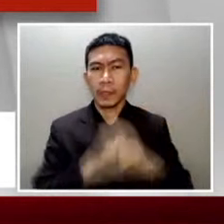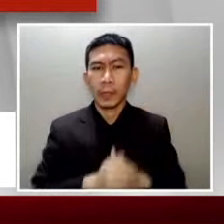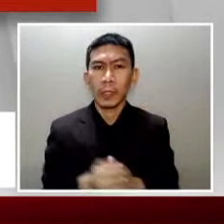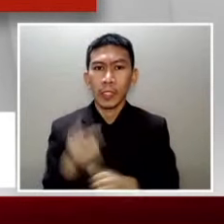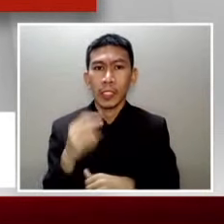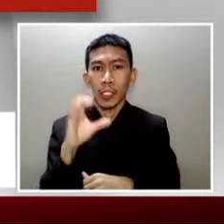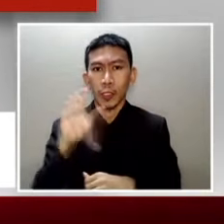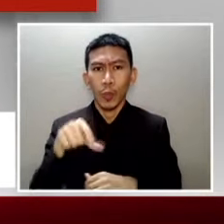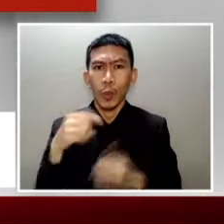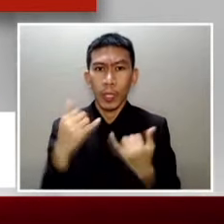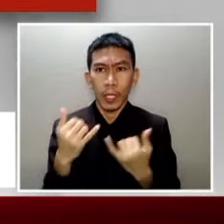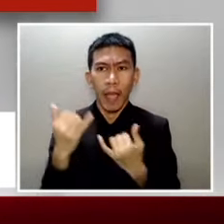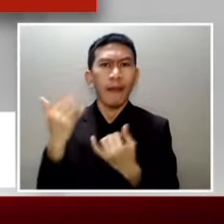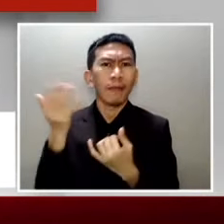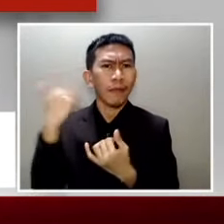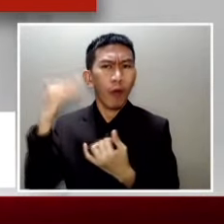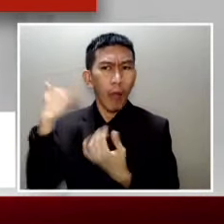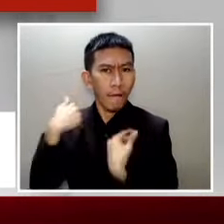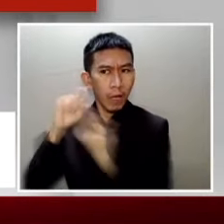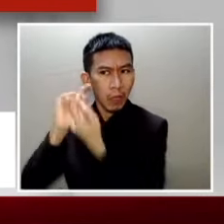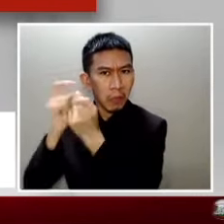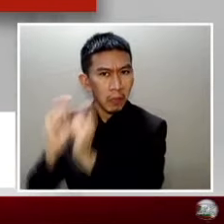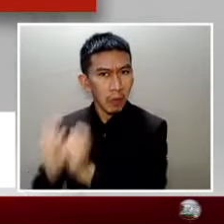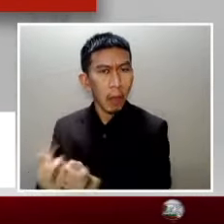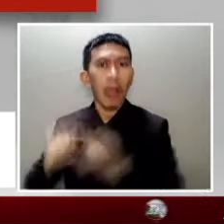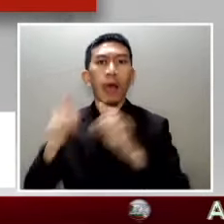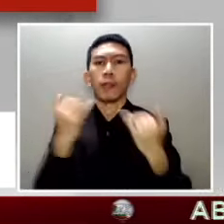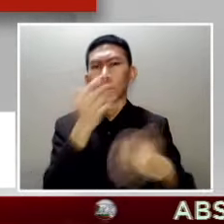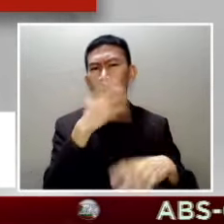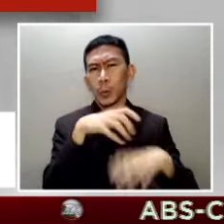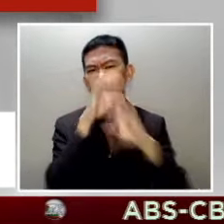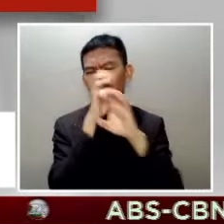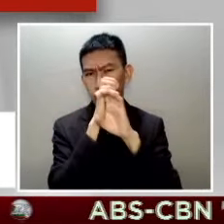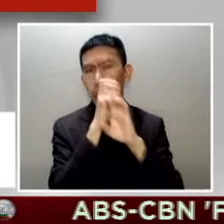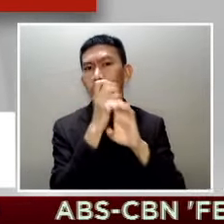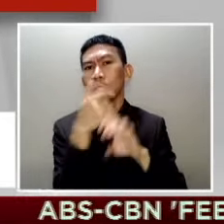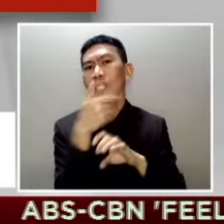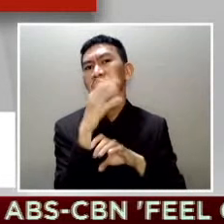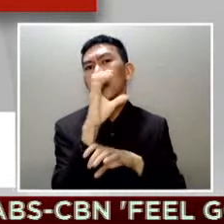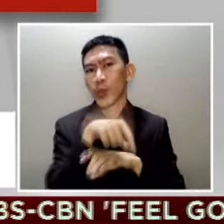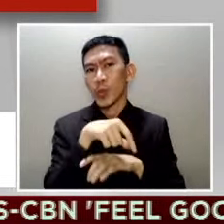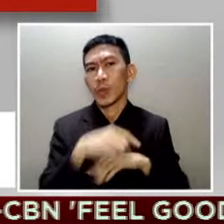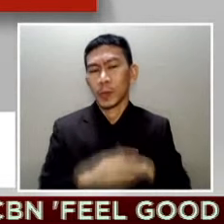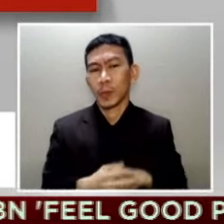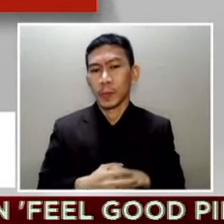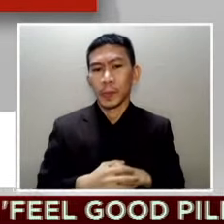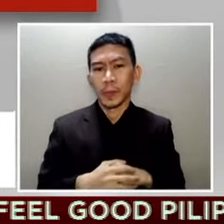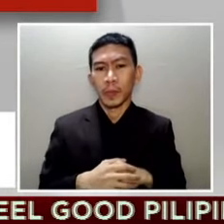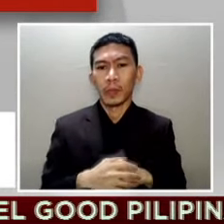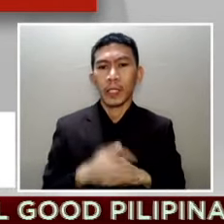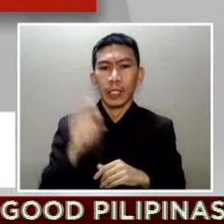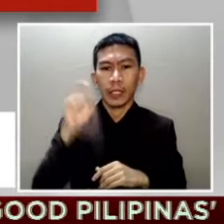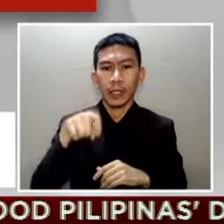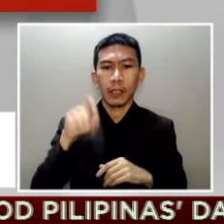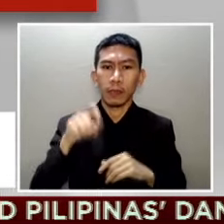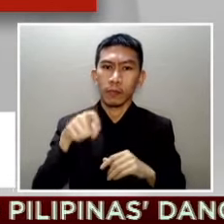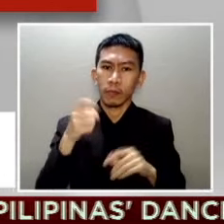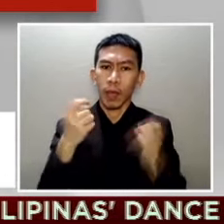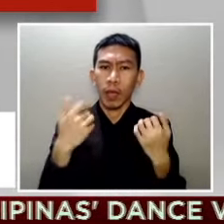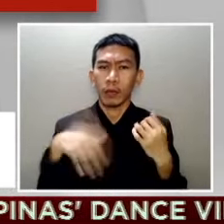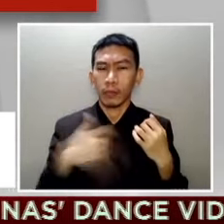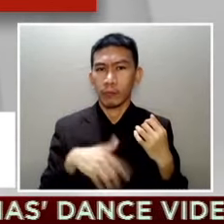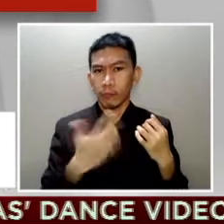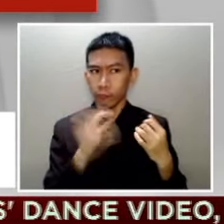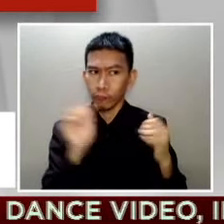ay babalik yung original at ito po ay maging high 10 or strict DCQ. Kailangan lang po strict compliance itong high 10